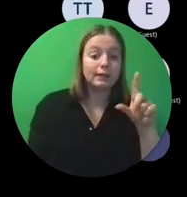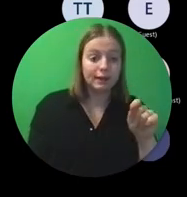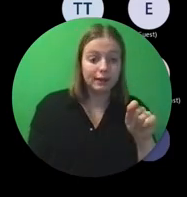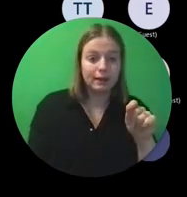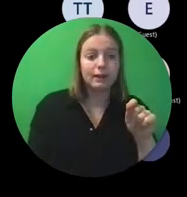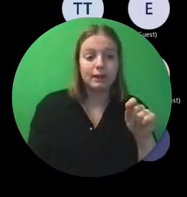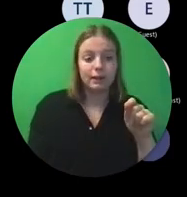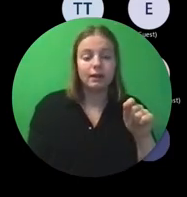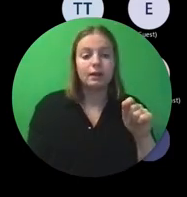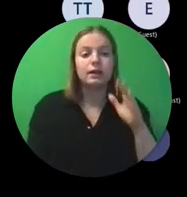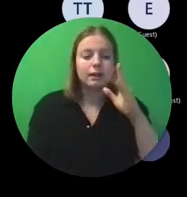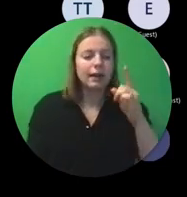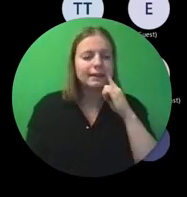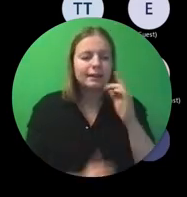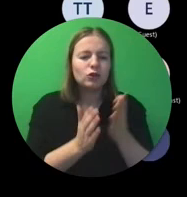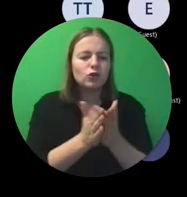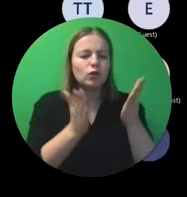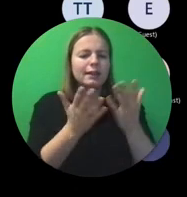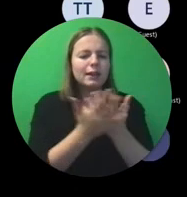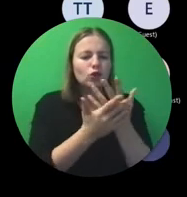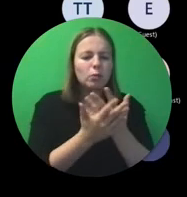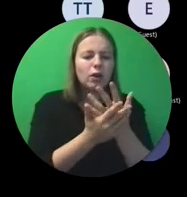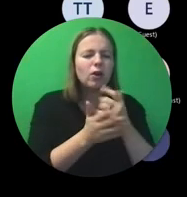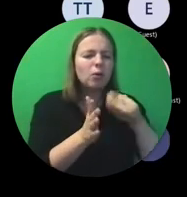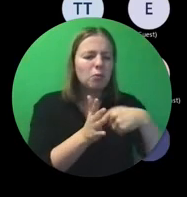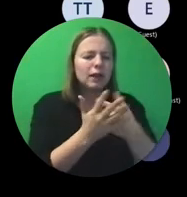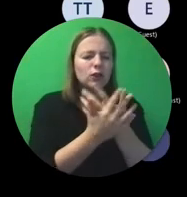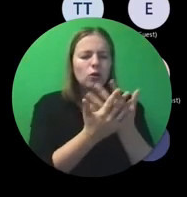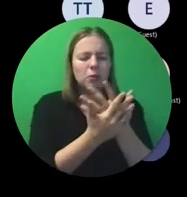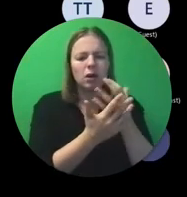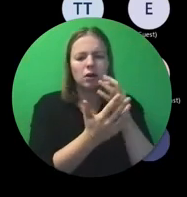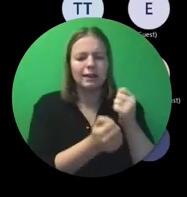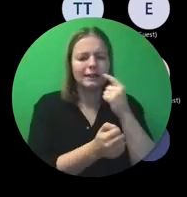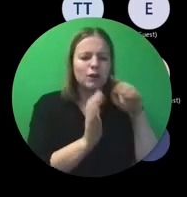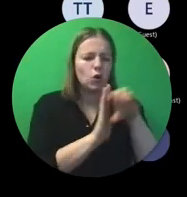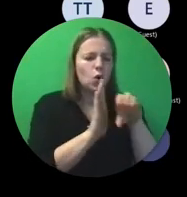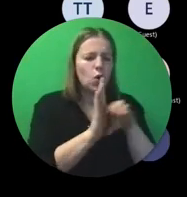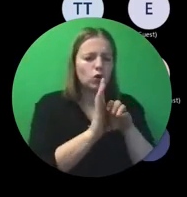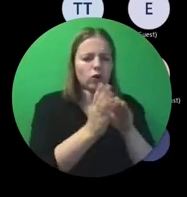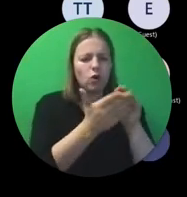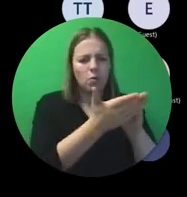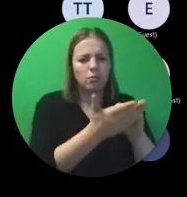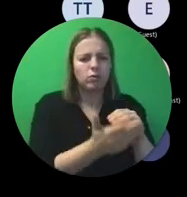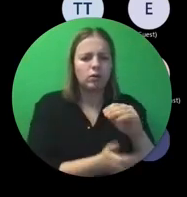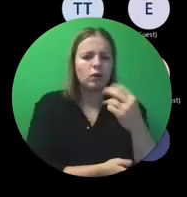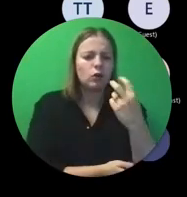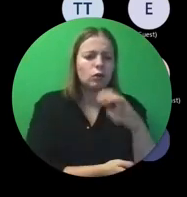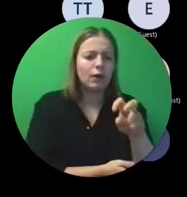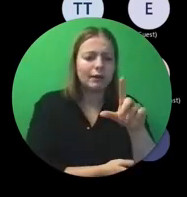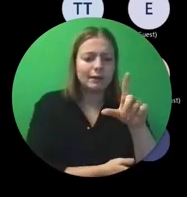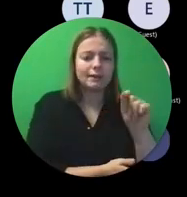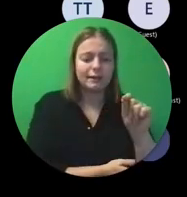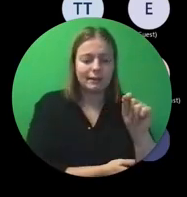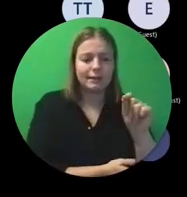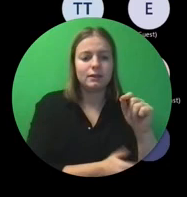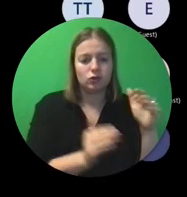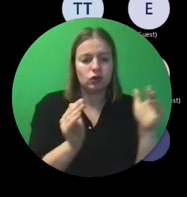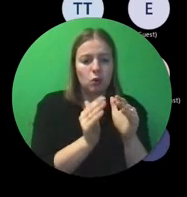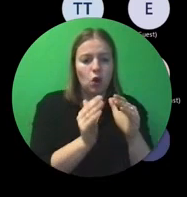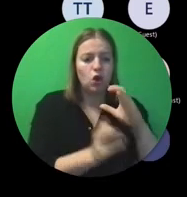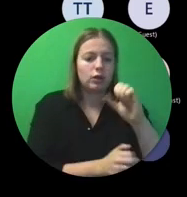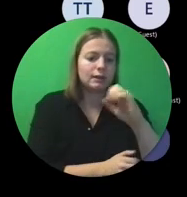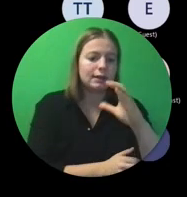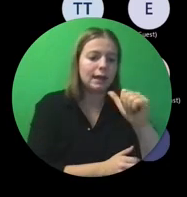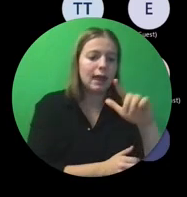Dat zullen we zien in uw dossiernummer, uw projectnummer, zit die code. De 210, dat zijn de small-scale